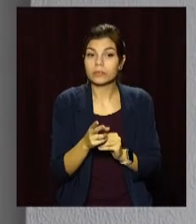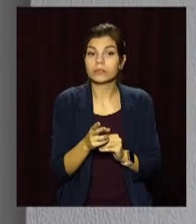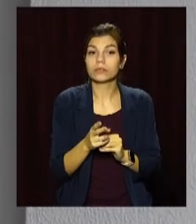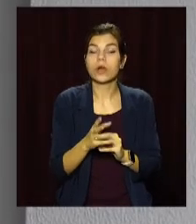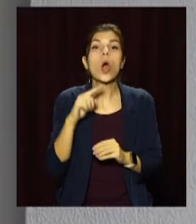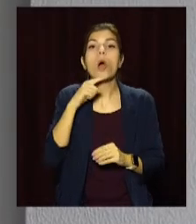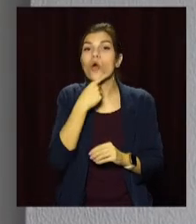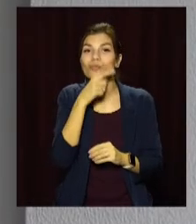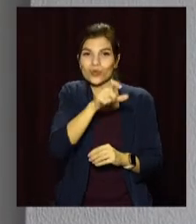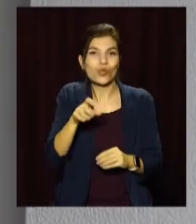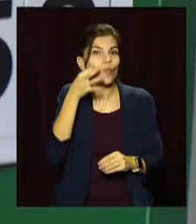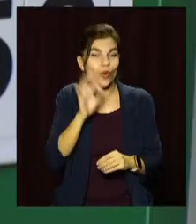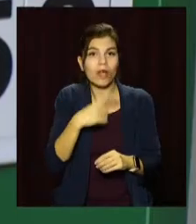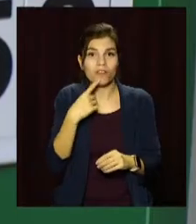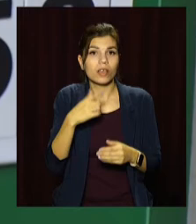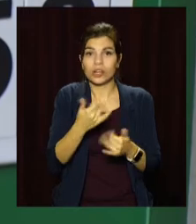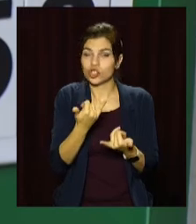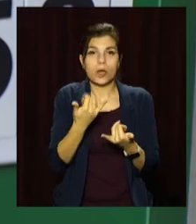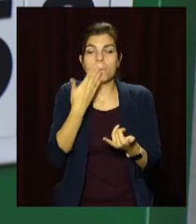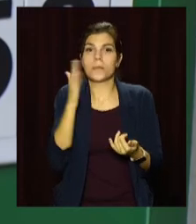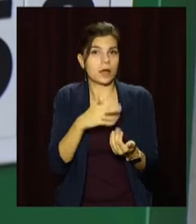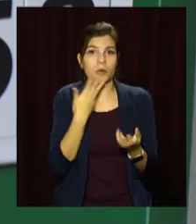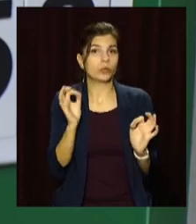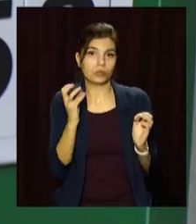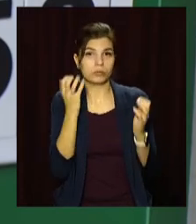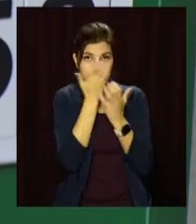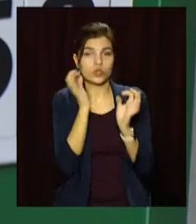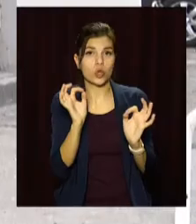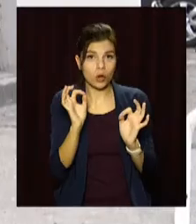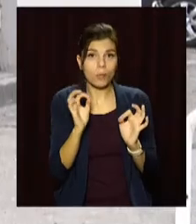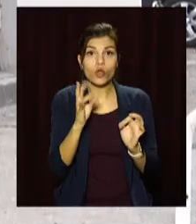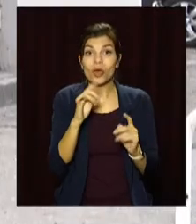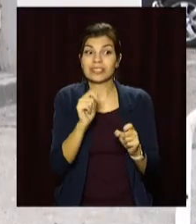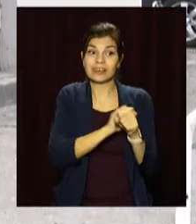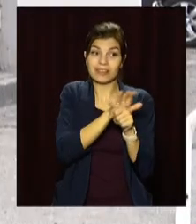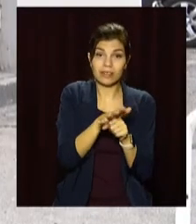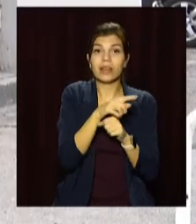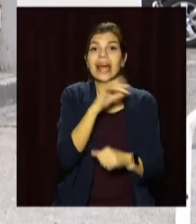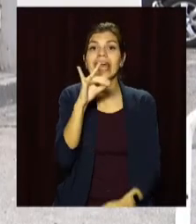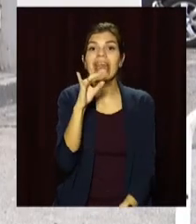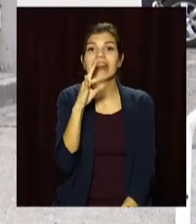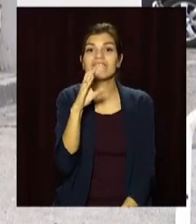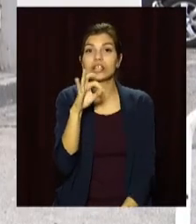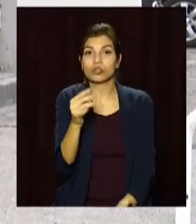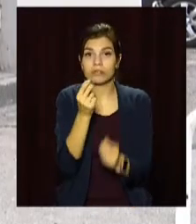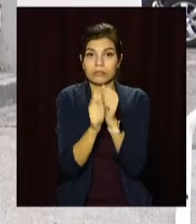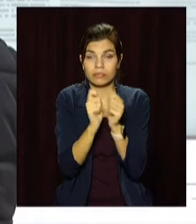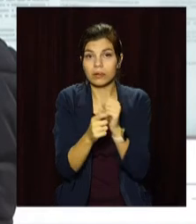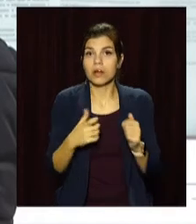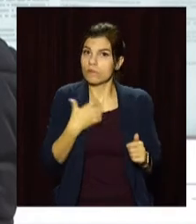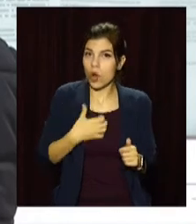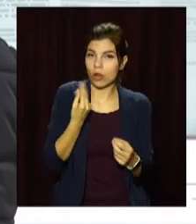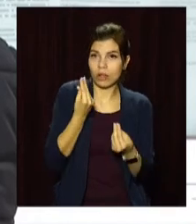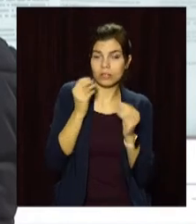Економісти кажуть, ситуація поки не критична і пояснюється тим, що з огляду на пандемію інвестори поки побоюються ризикувати своїми